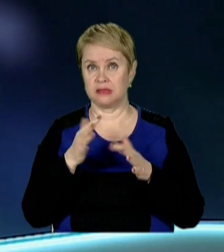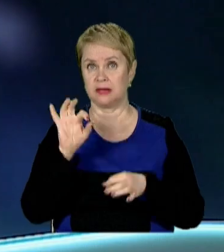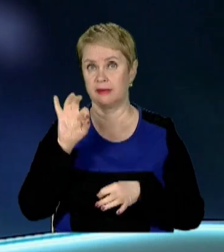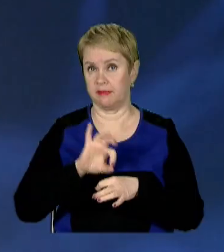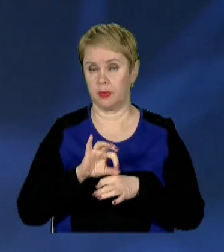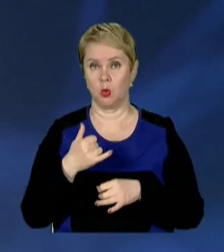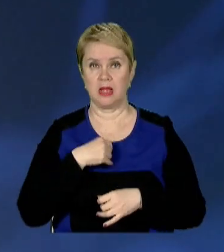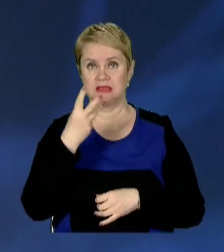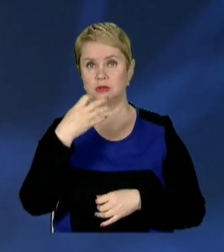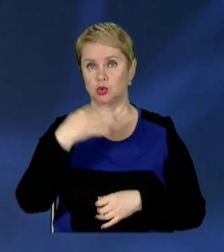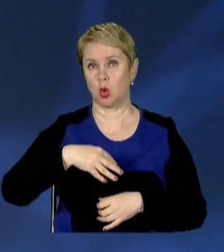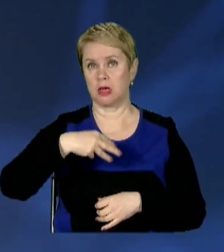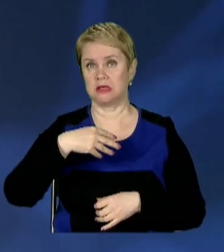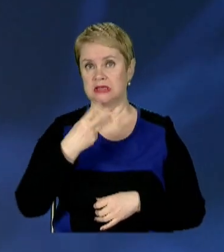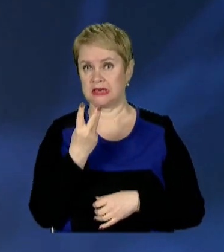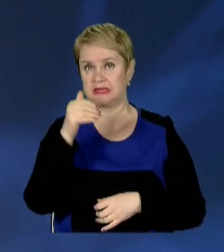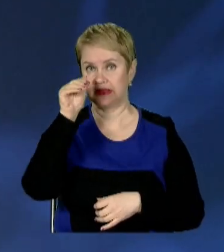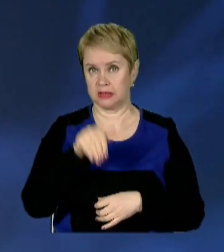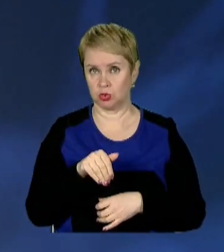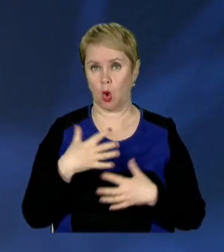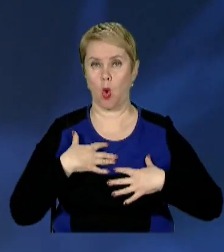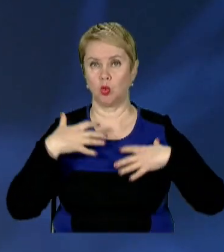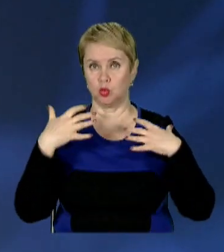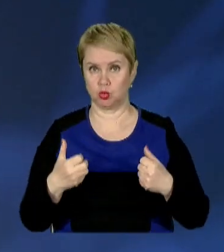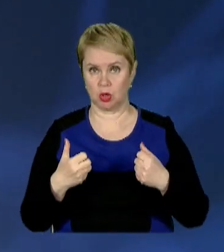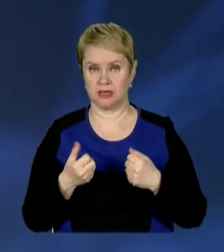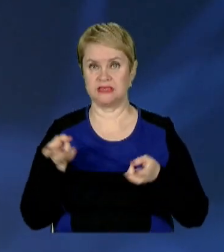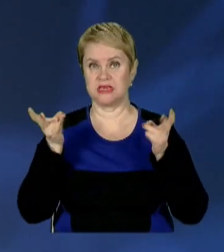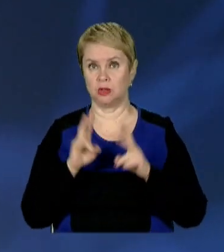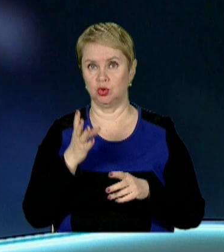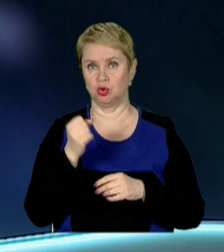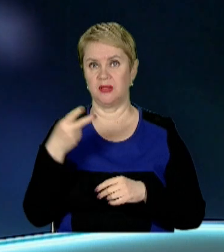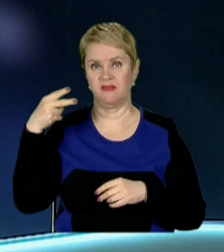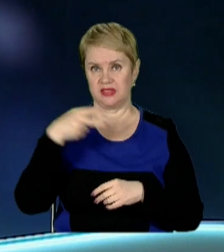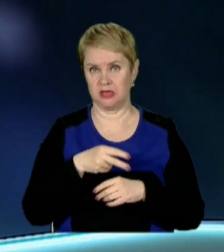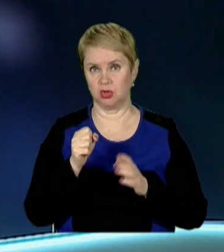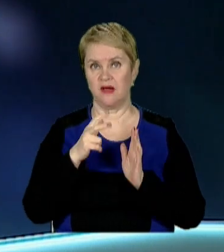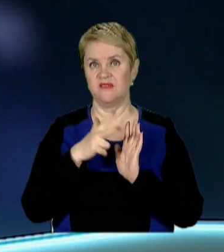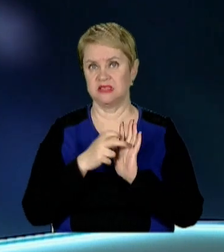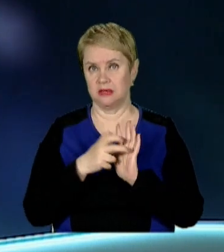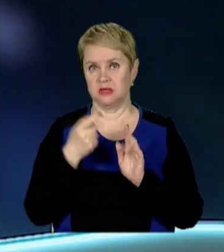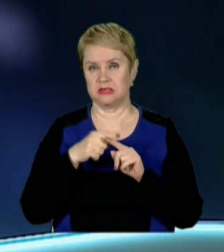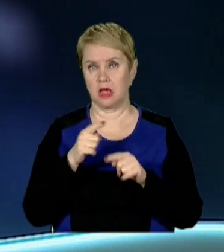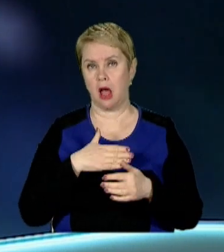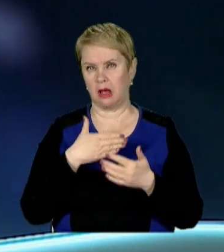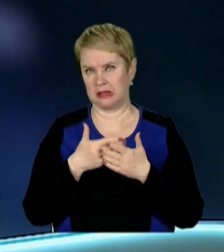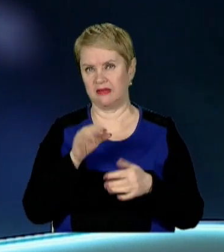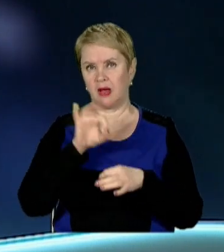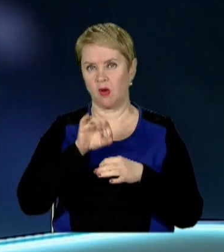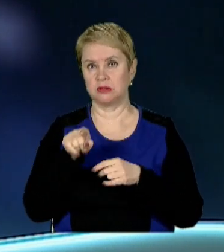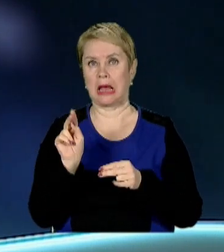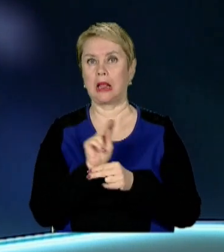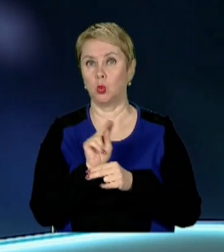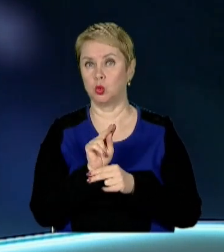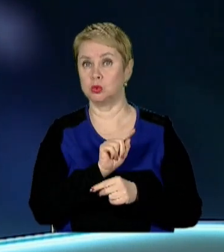У нас 343 тисячі одужало, залишається ще 2800 – це активні, це хворі, які